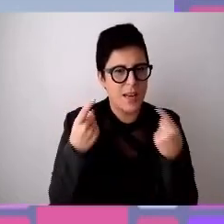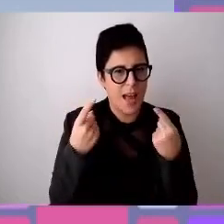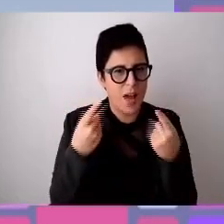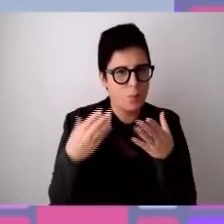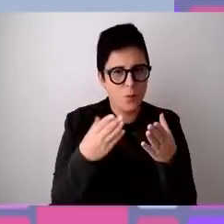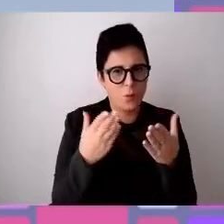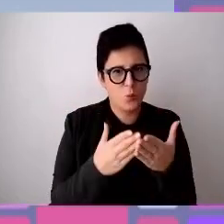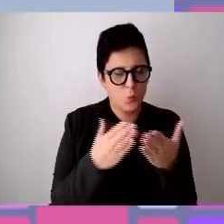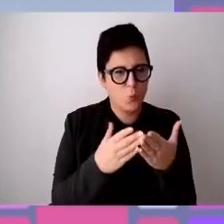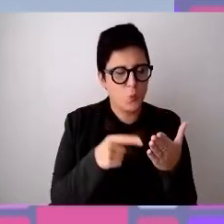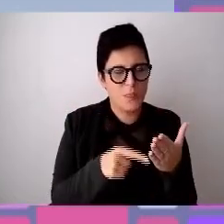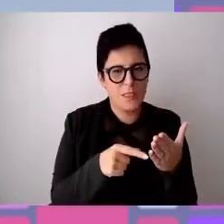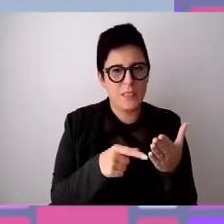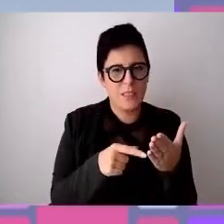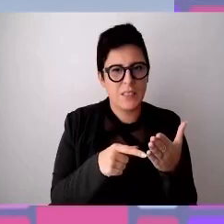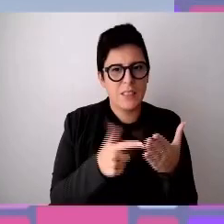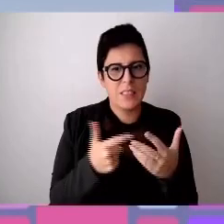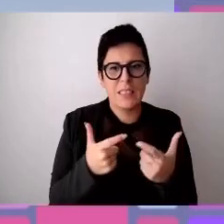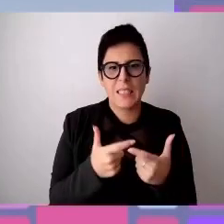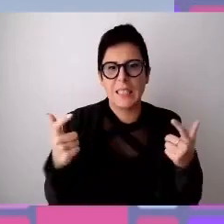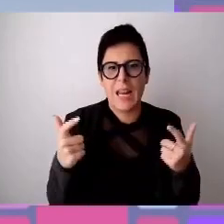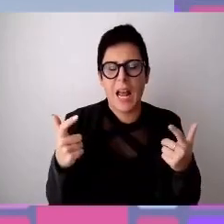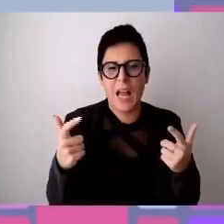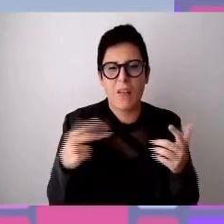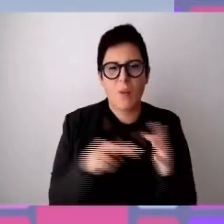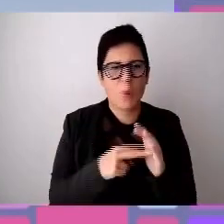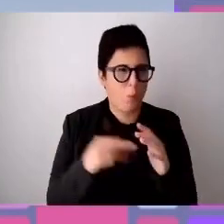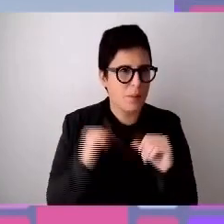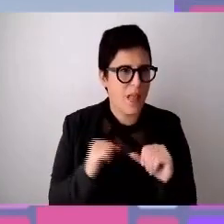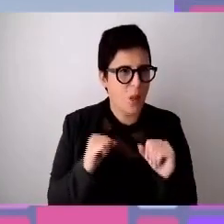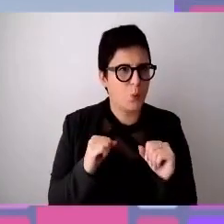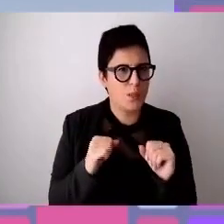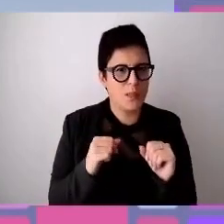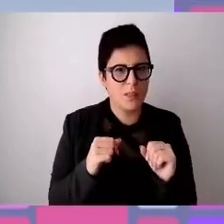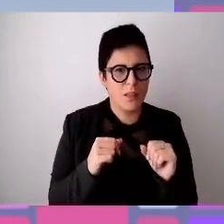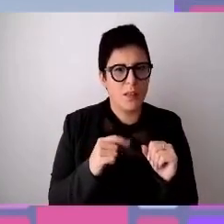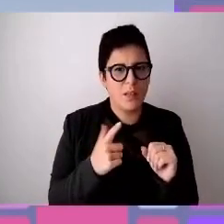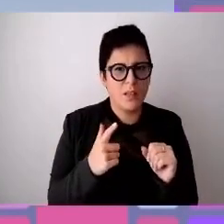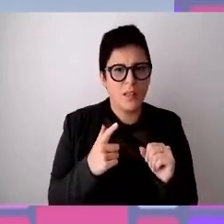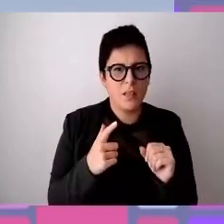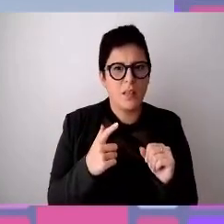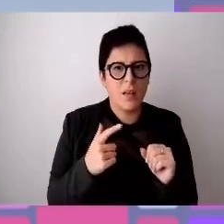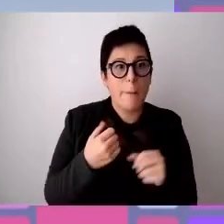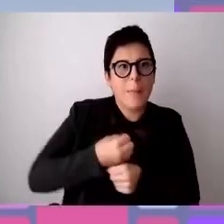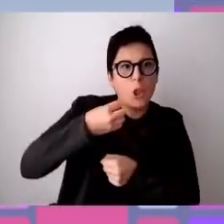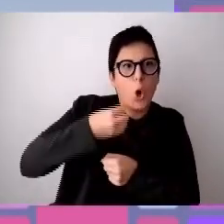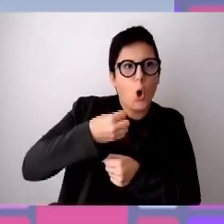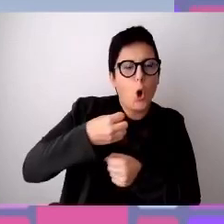studi ebbe comunque un gravissimo problema di salute che la portò a dover subire un trapianto di midollo